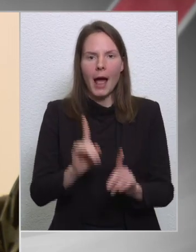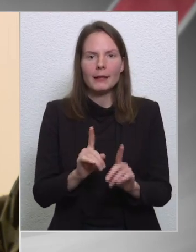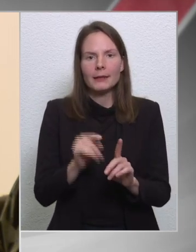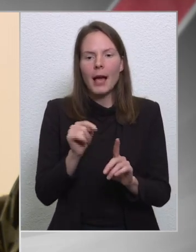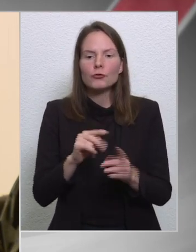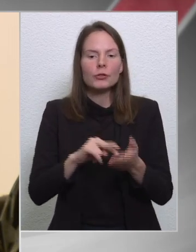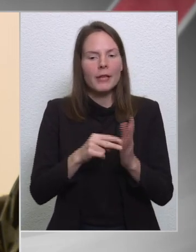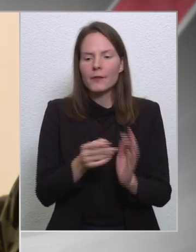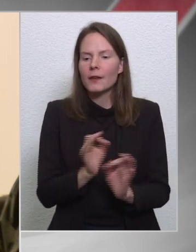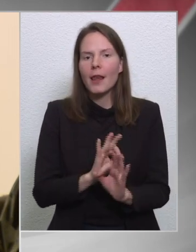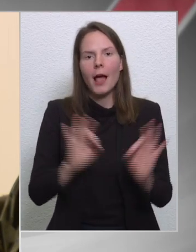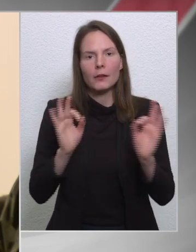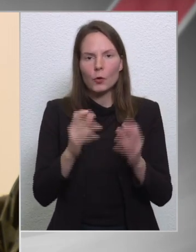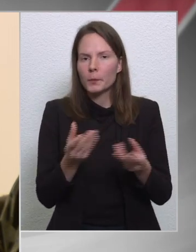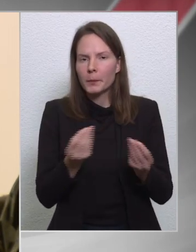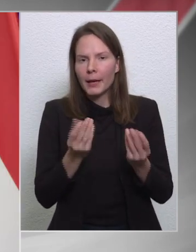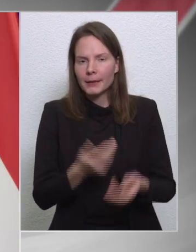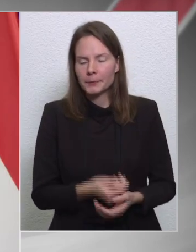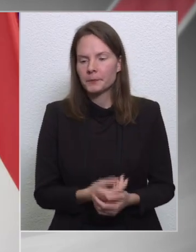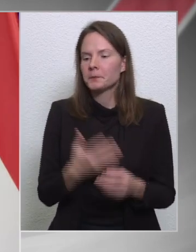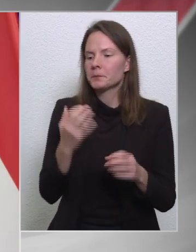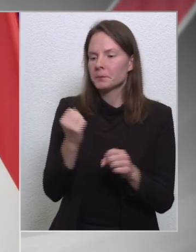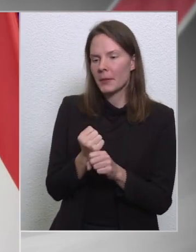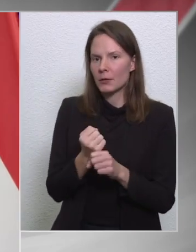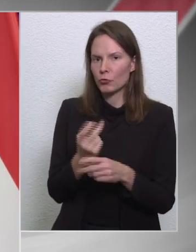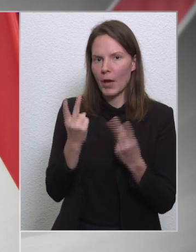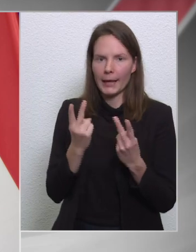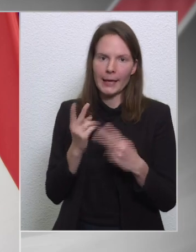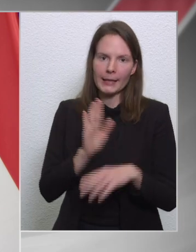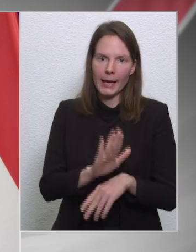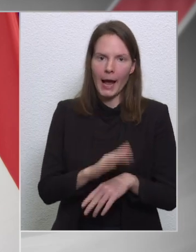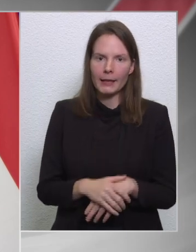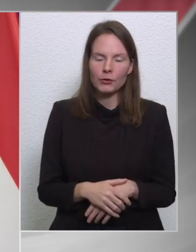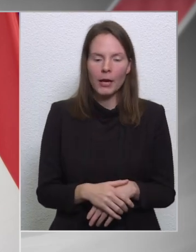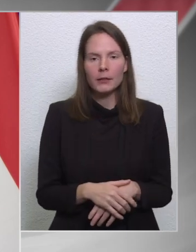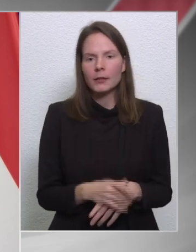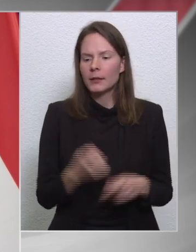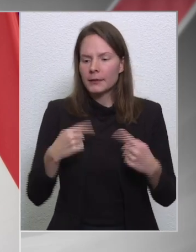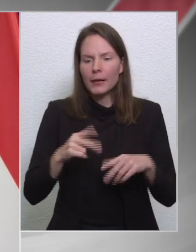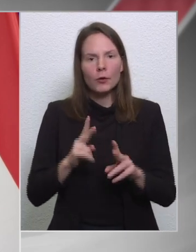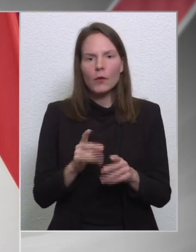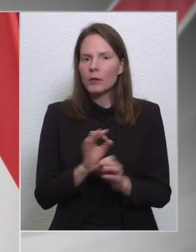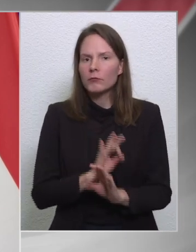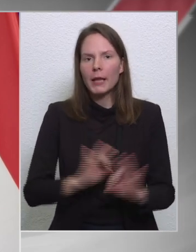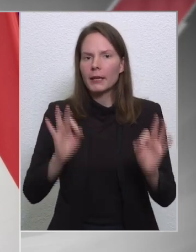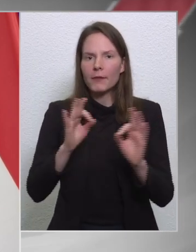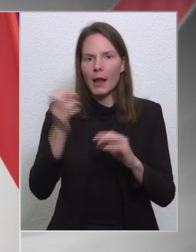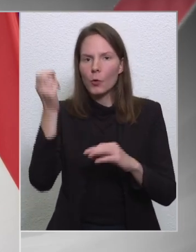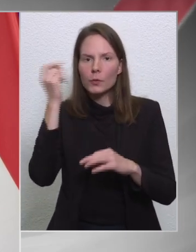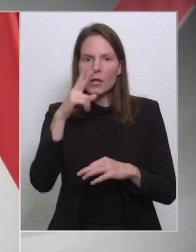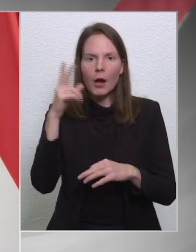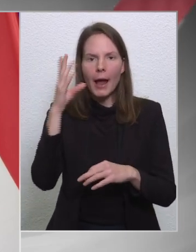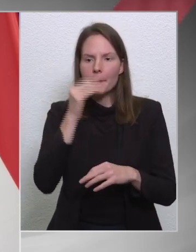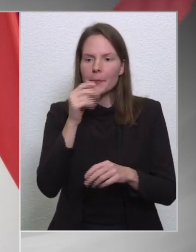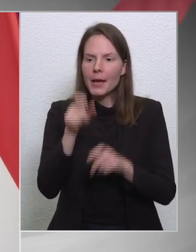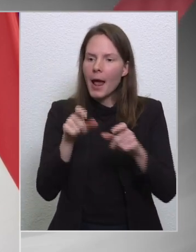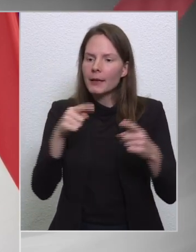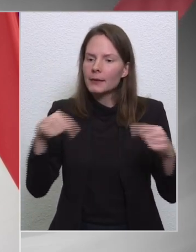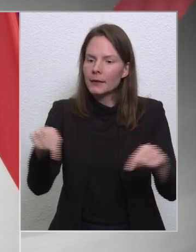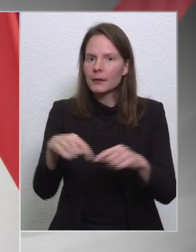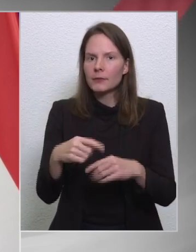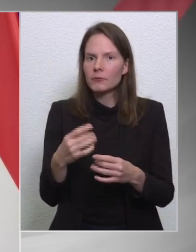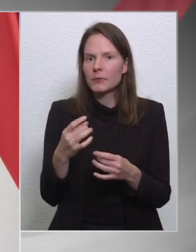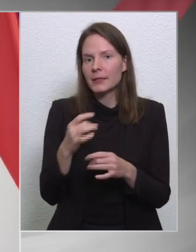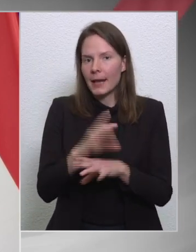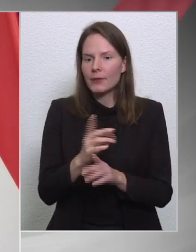Mitől? A bizottság értékelése. Úgyhogy nekünk vannak a legkivárobb szakembereink, akik hála a jó égnek, a munkájukkal minket